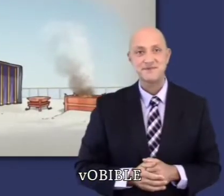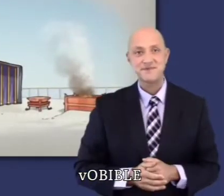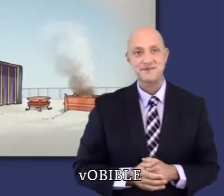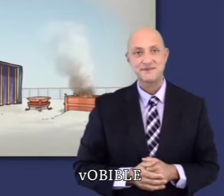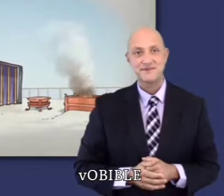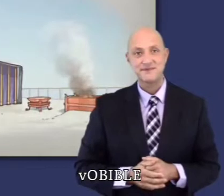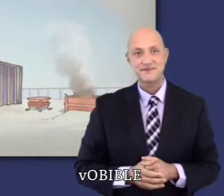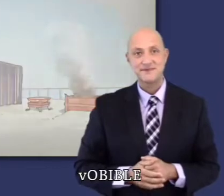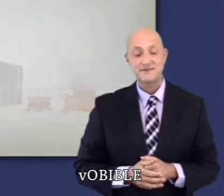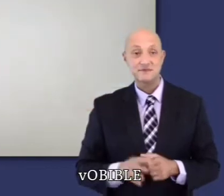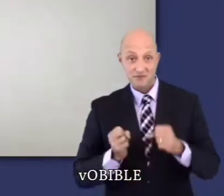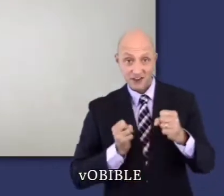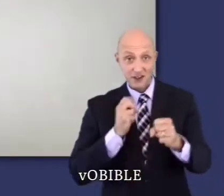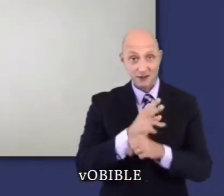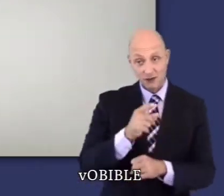remplit.